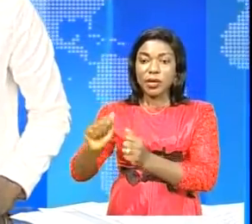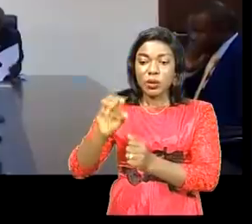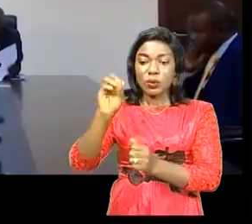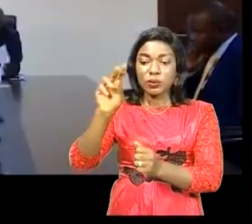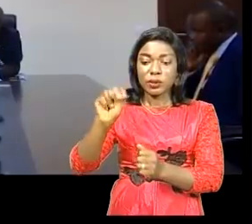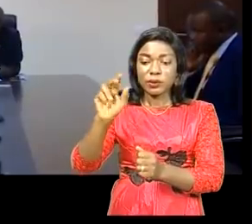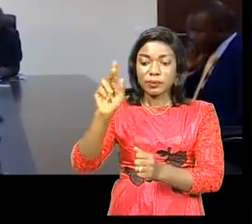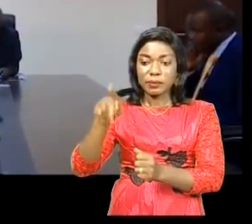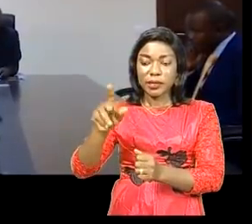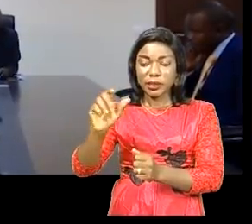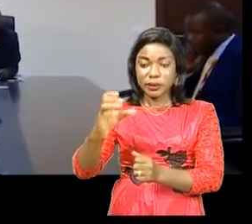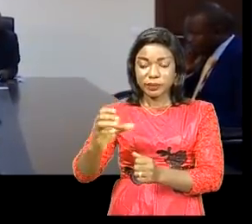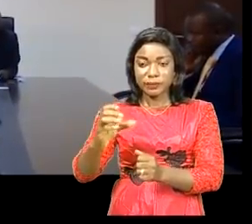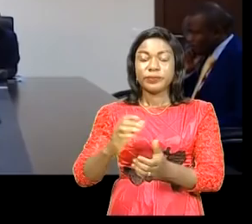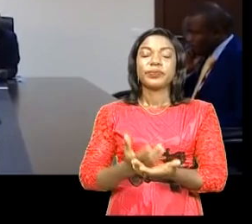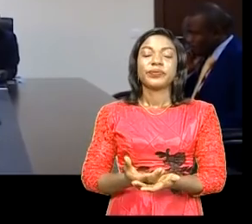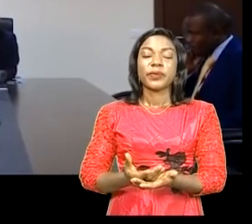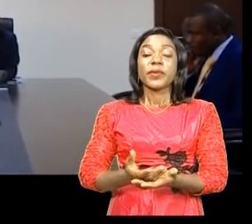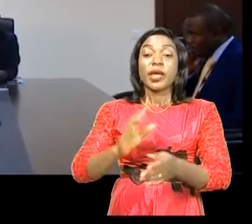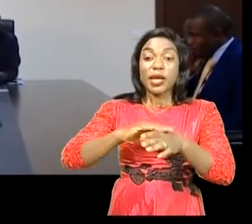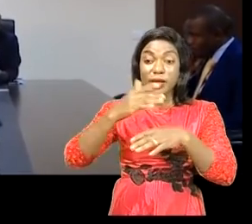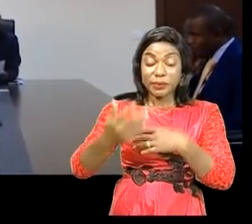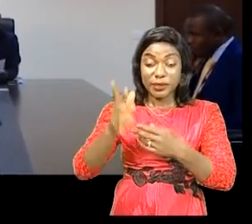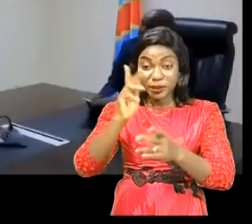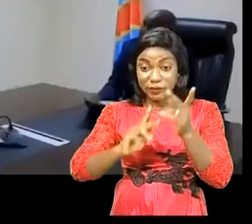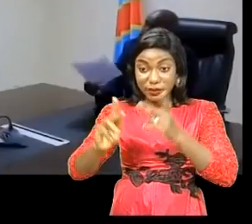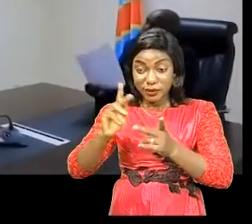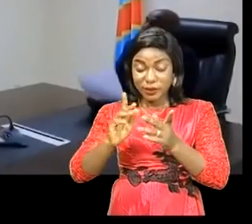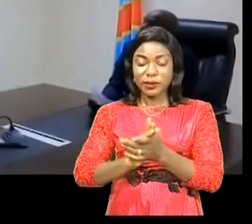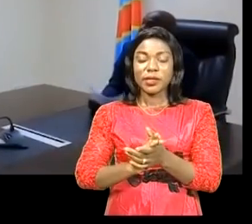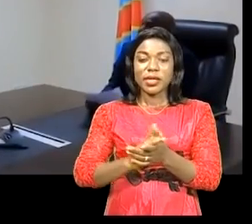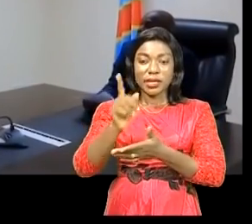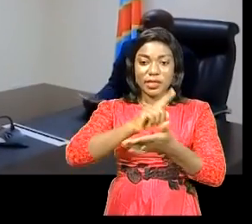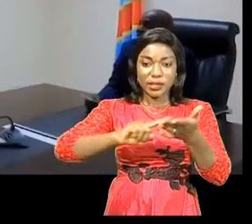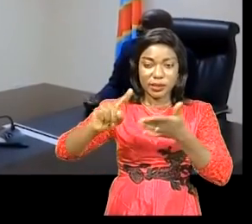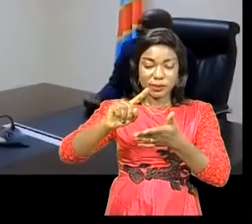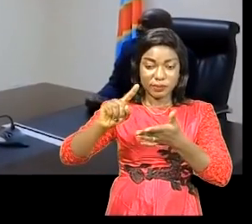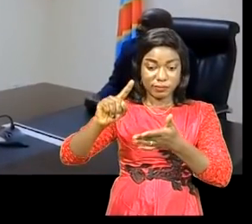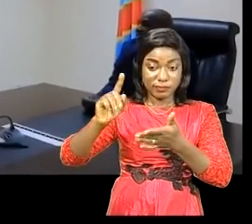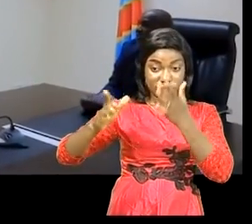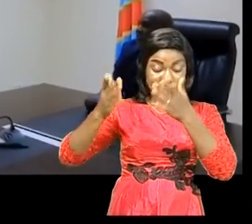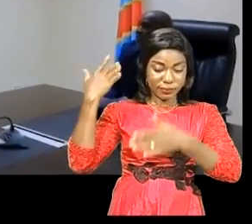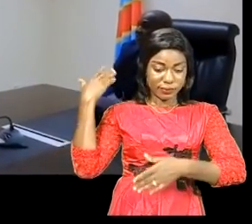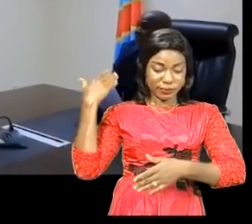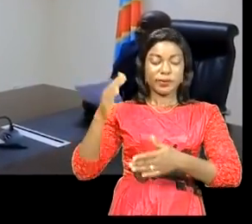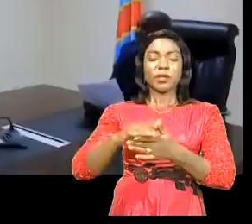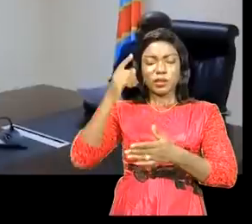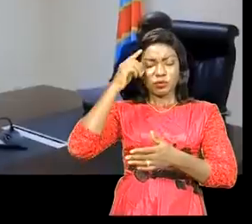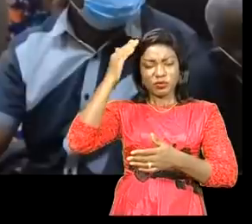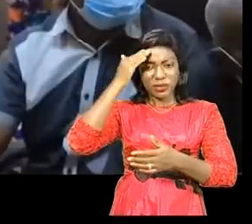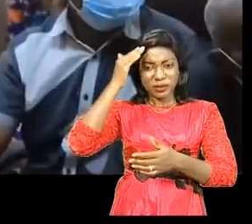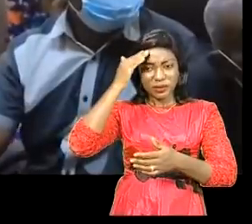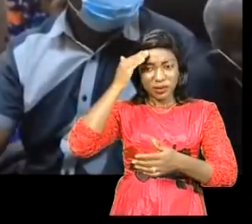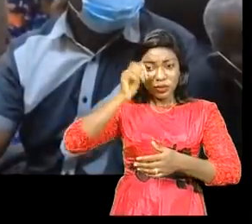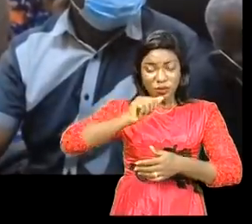? Après sa visite quelques semaines plus tôt au siège de l'ONAPAC pour en savoir personnellement sur la situation